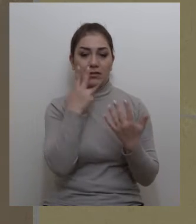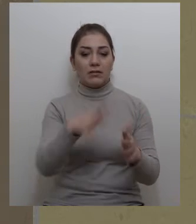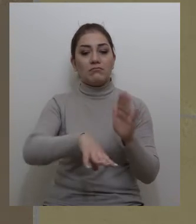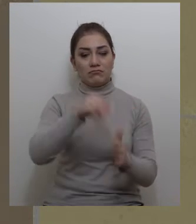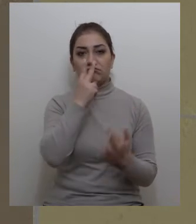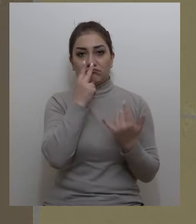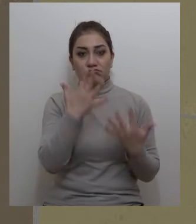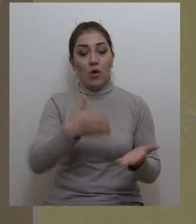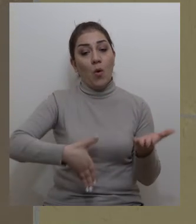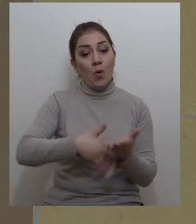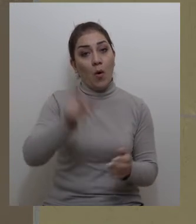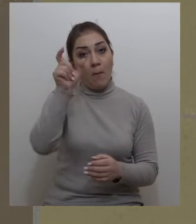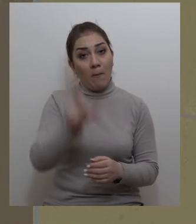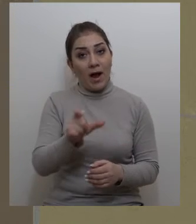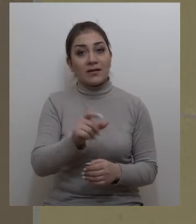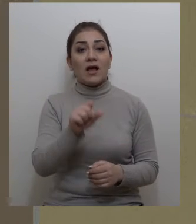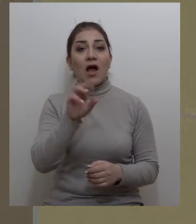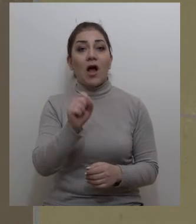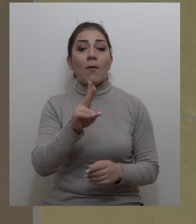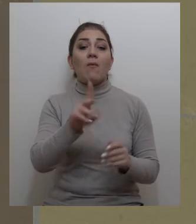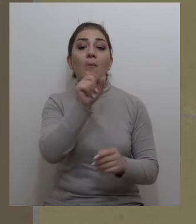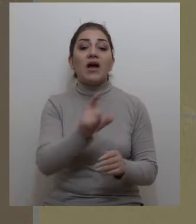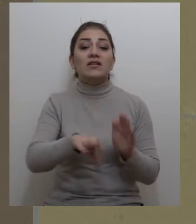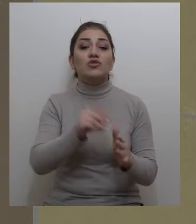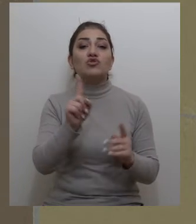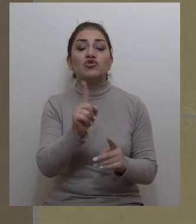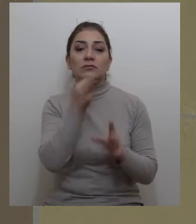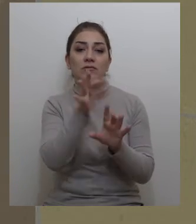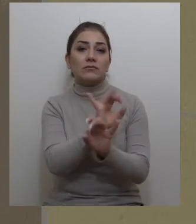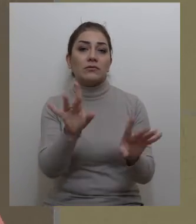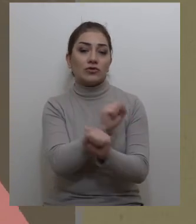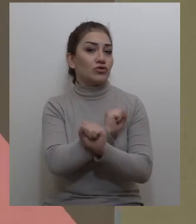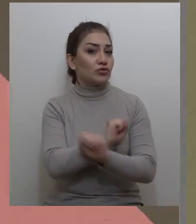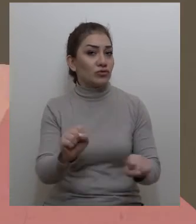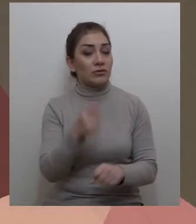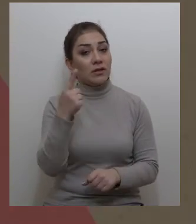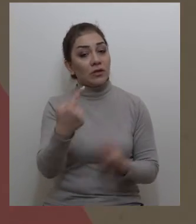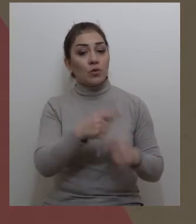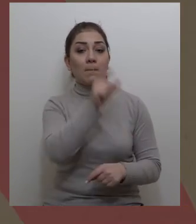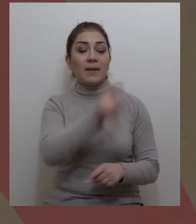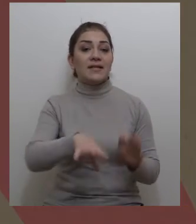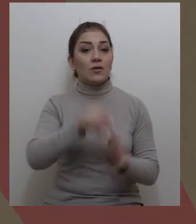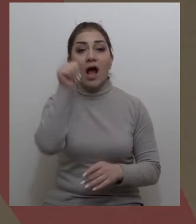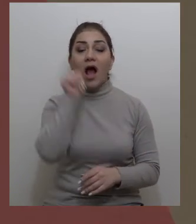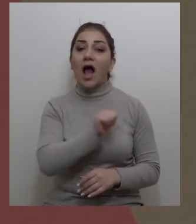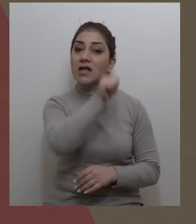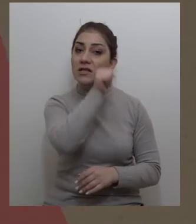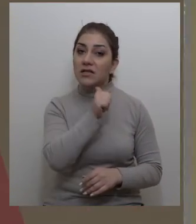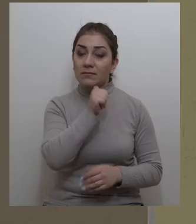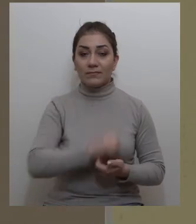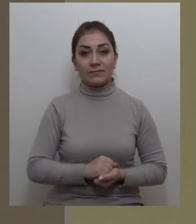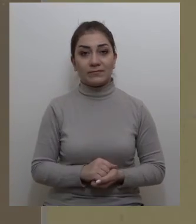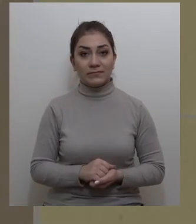կվյարկել։ Ըգնողը պետք է չբացահայտի հակոպի ընտրությունը, որովհետև ինչպես նրա, այնպես էլ մյուս կաղաքացիների ընտրությունը գաղթնի